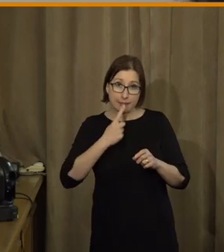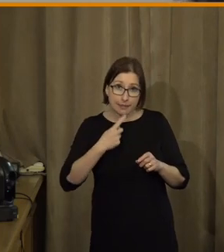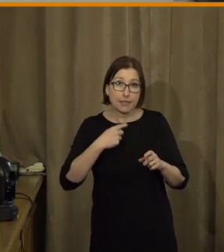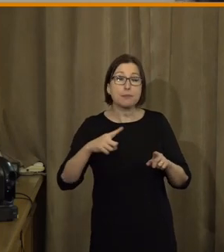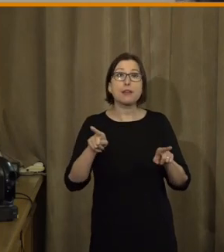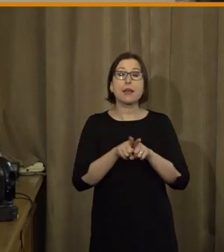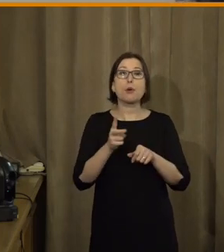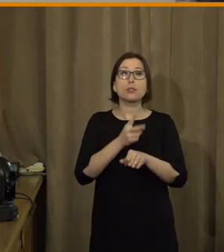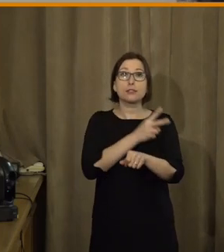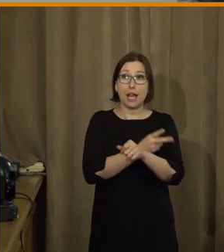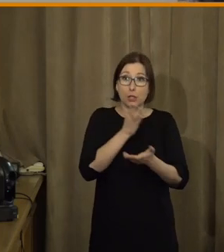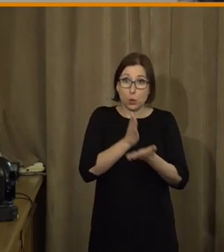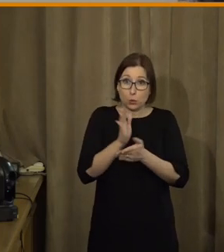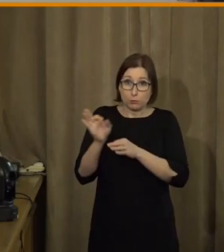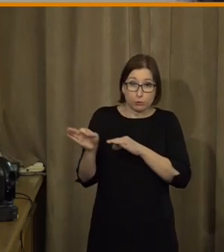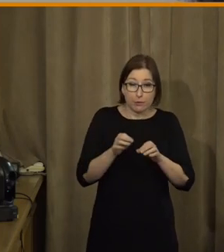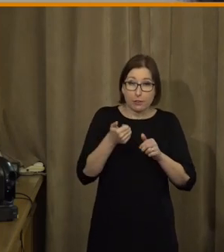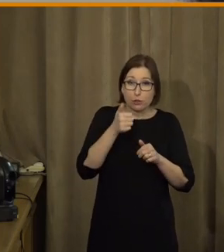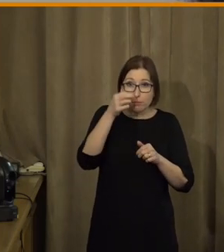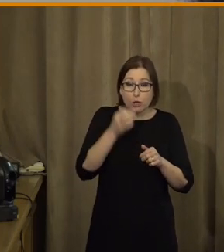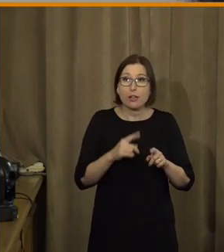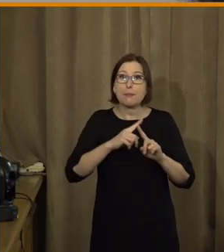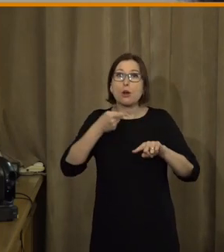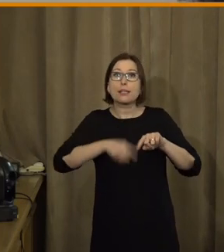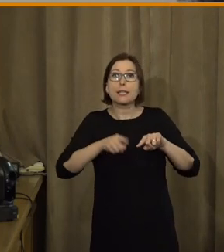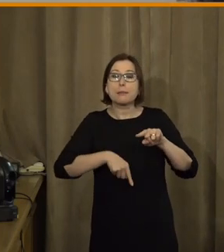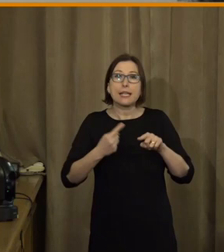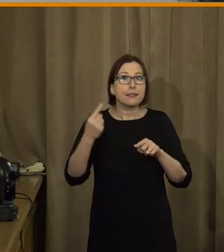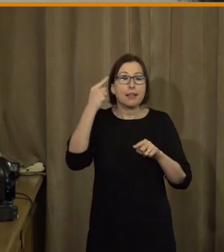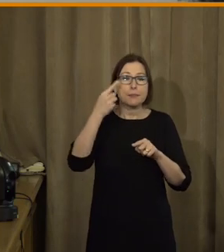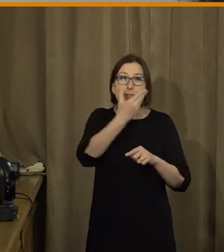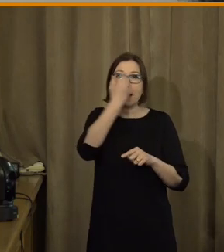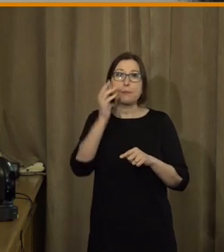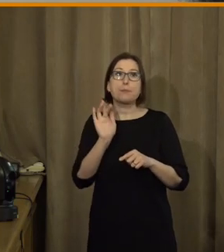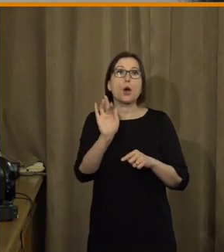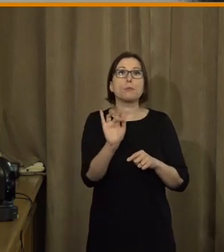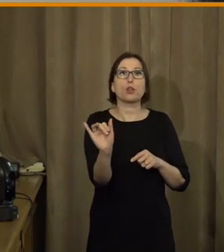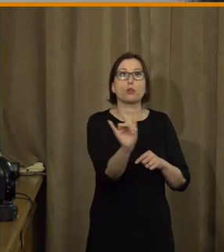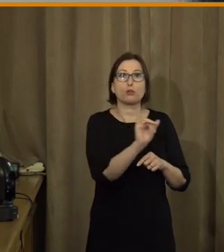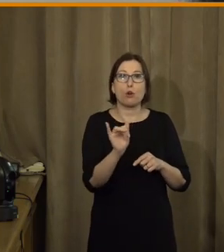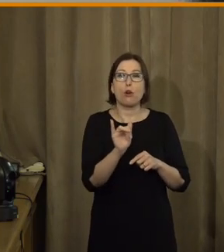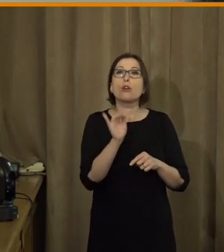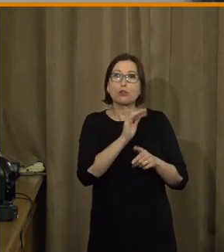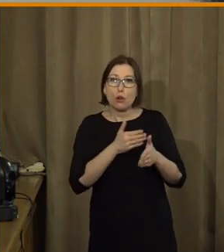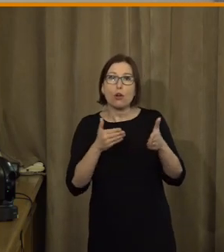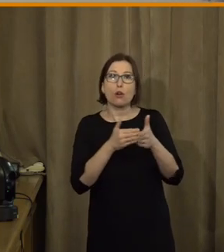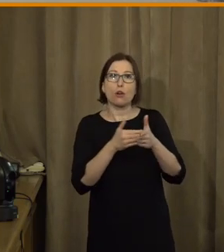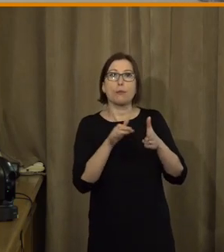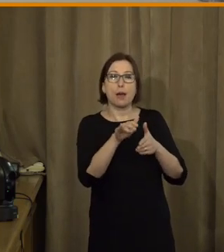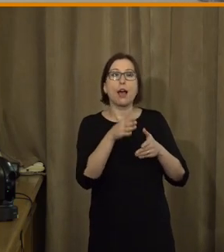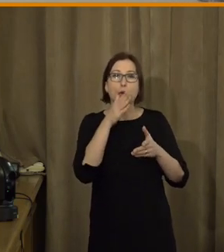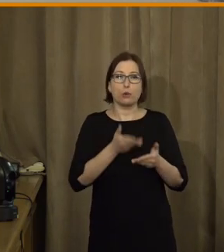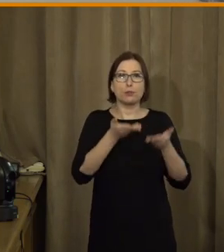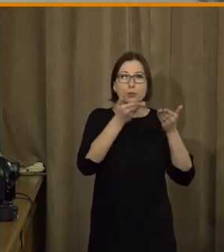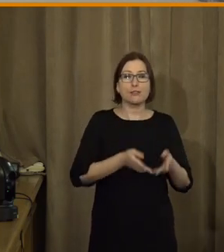český stát na digitalizaci připravený, jaké mezery tam mohou být právě na to digitální vyloučení, to nám představí